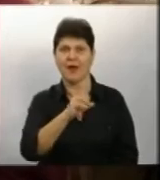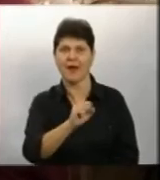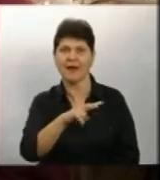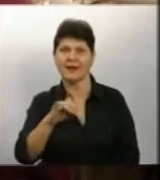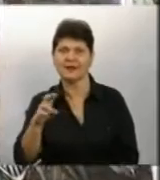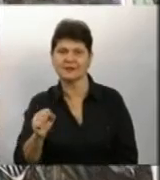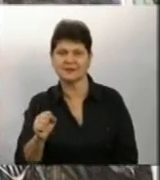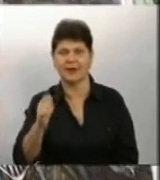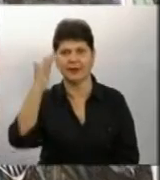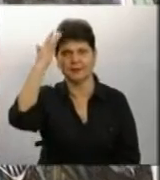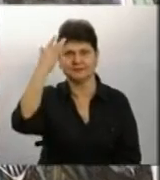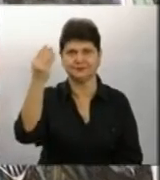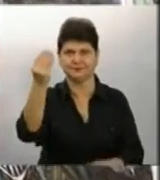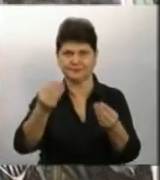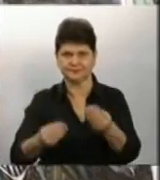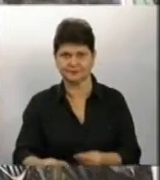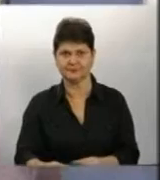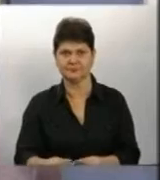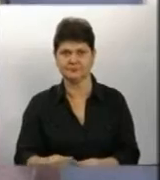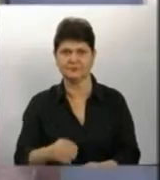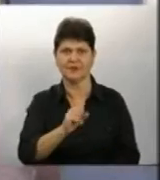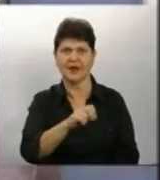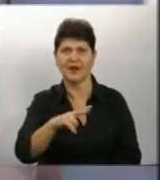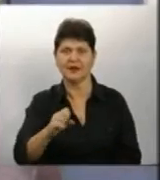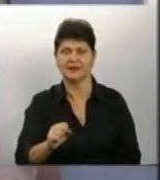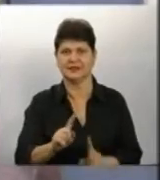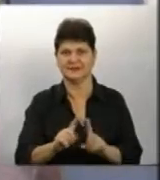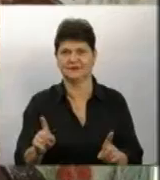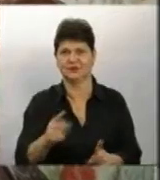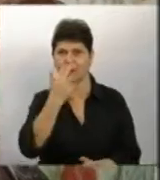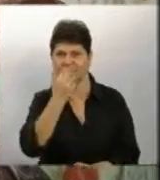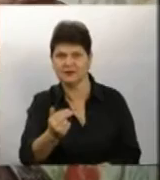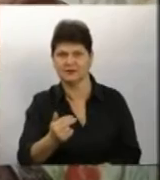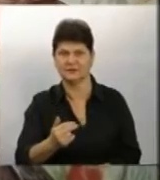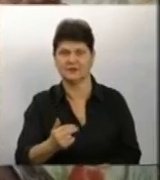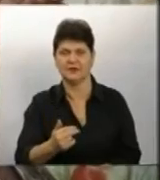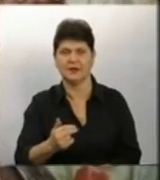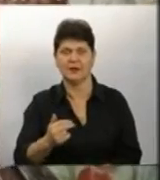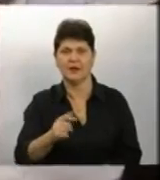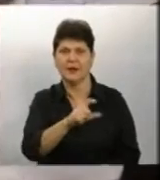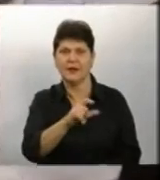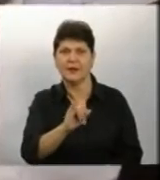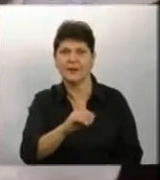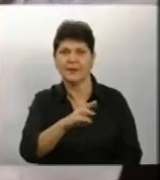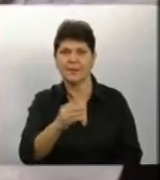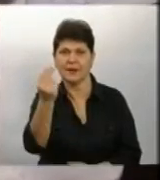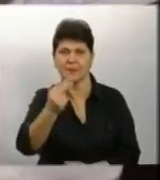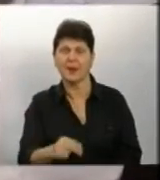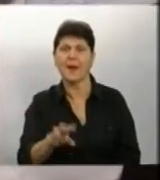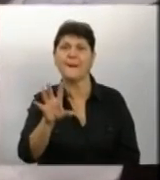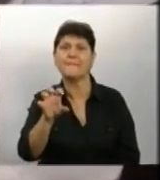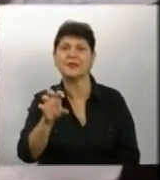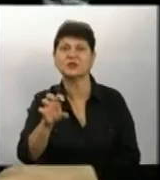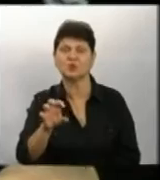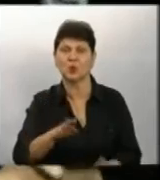моєї інтерпретації і Алісою, як її зазвичай звикли бачити Химерик вийшов накладом у 500 екземплярів, каже